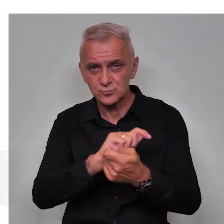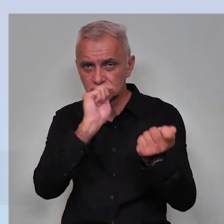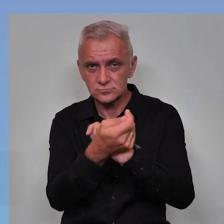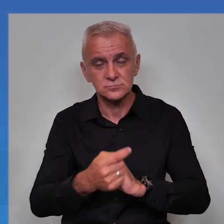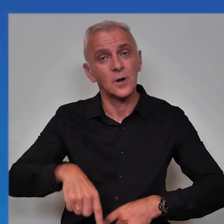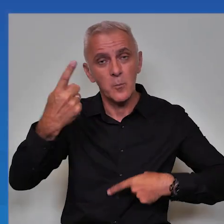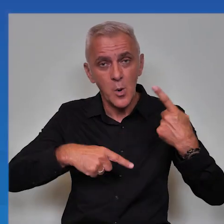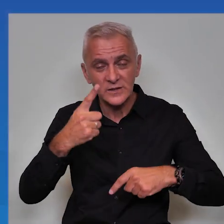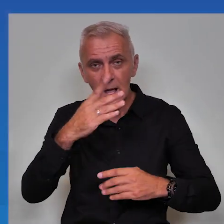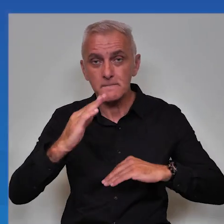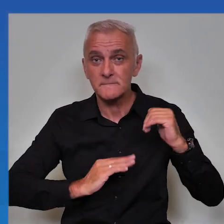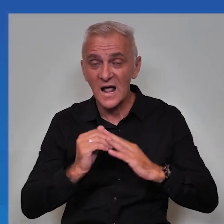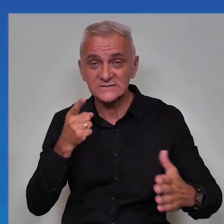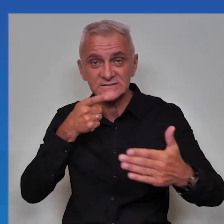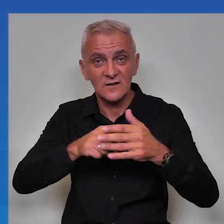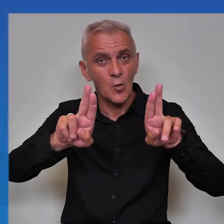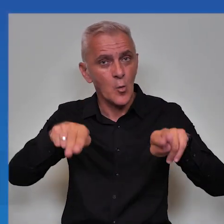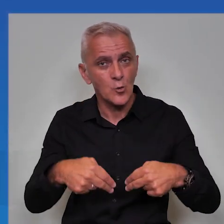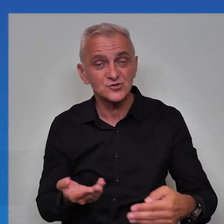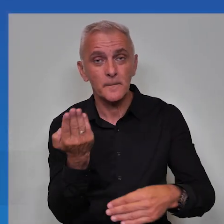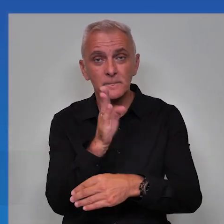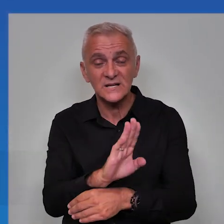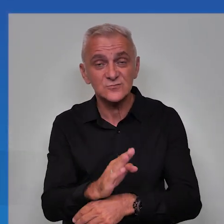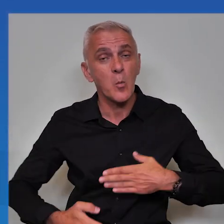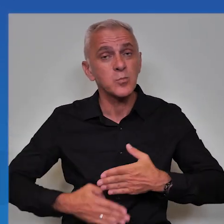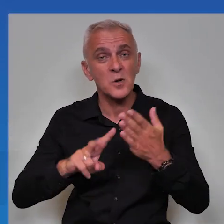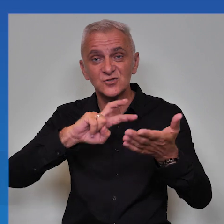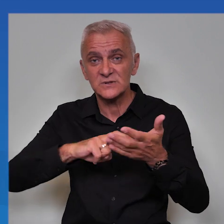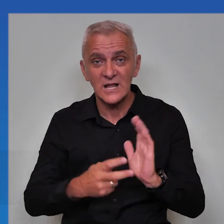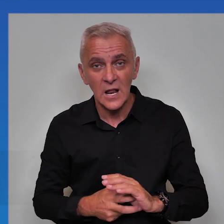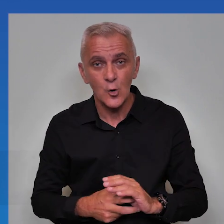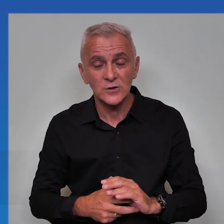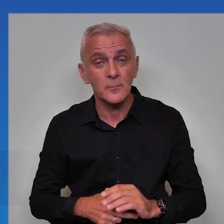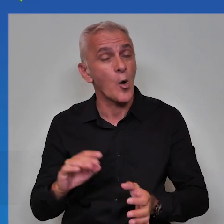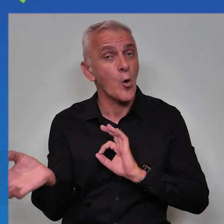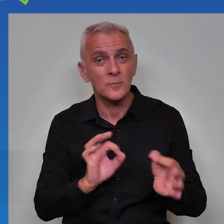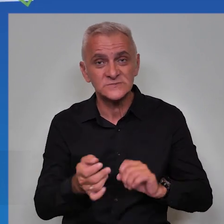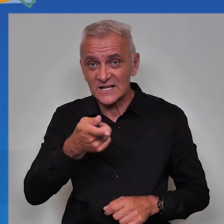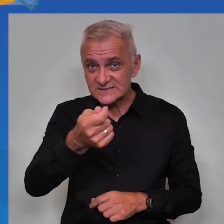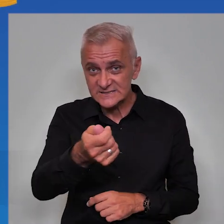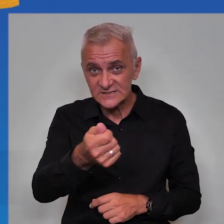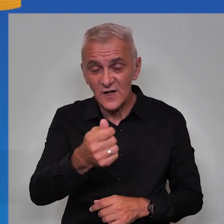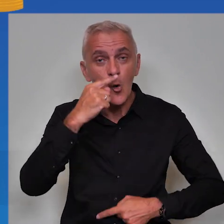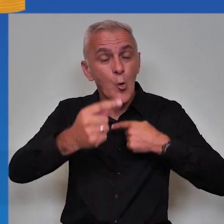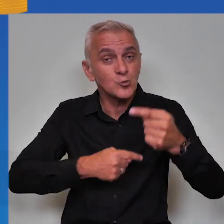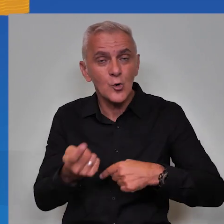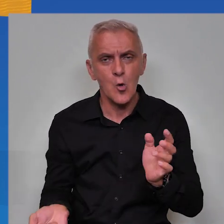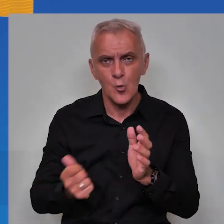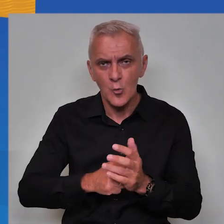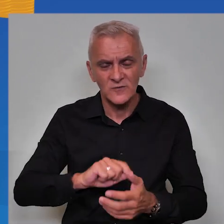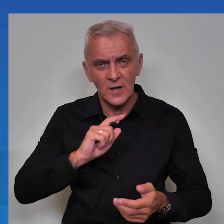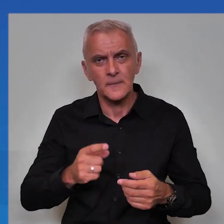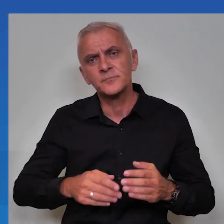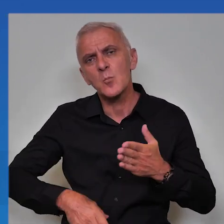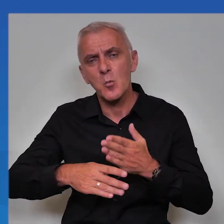da redizajniraju politike i prakse s ciljem omogućavanja pristupa asistivnim tehnologijama, osiguraju sredstva za kontinuiranu